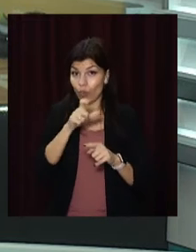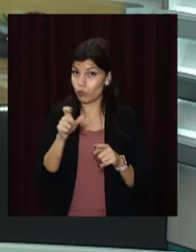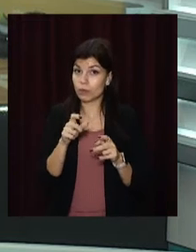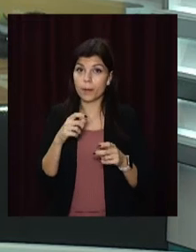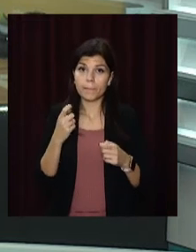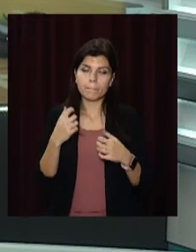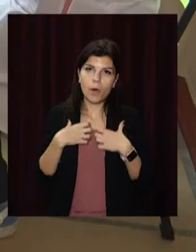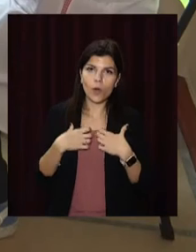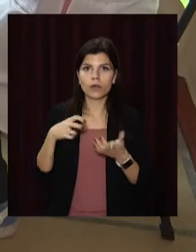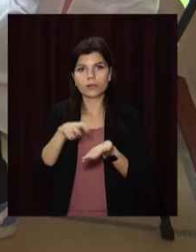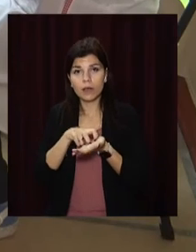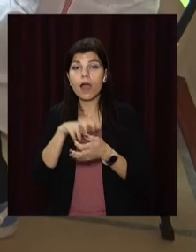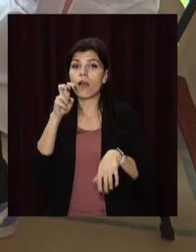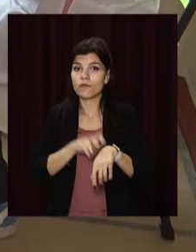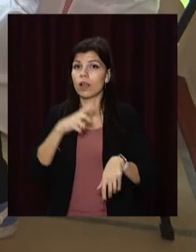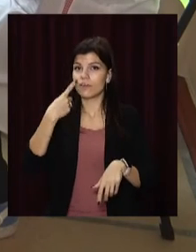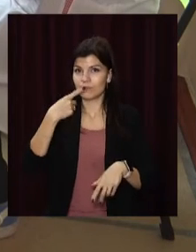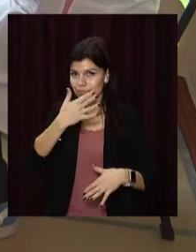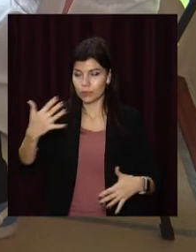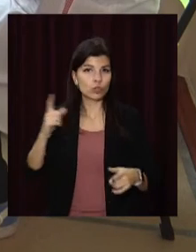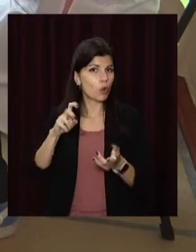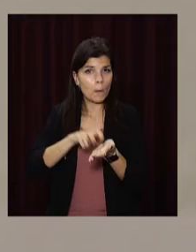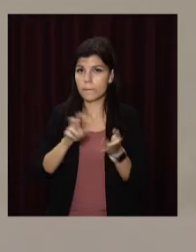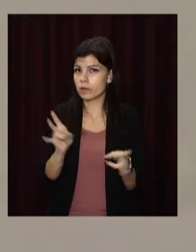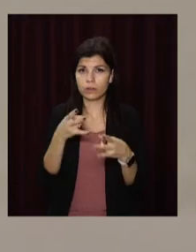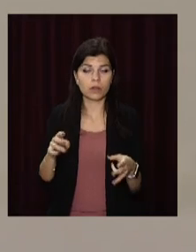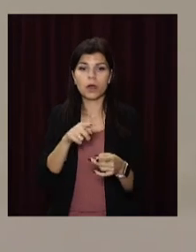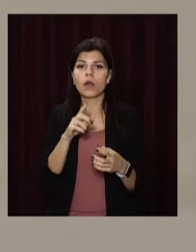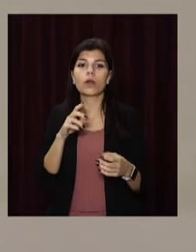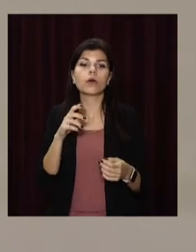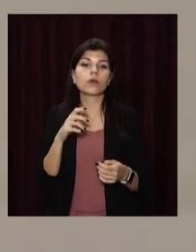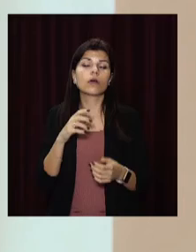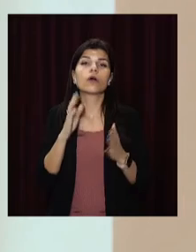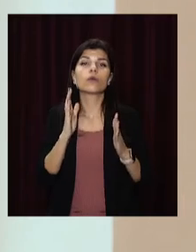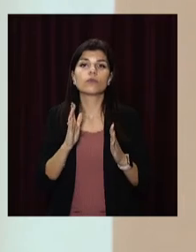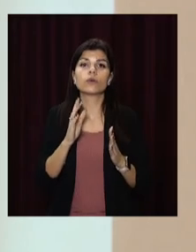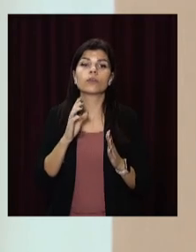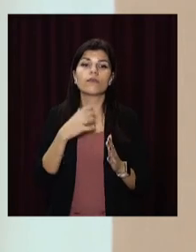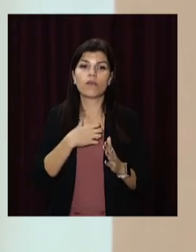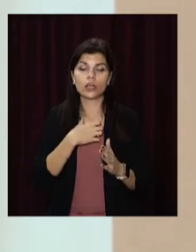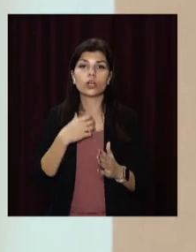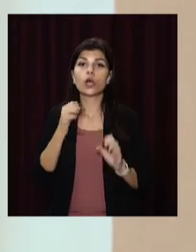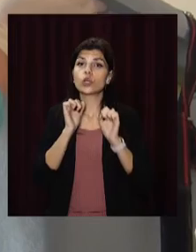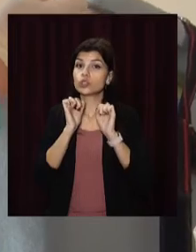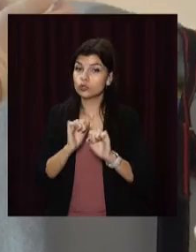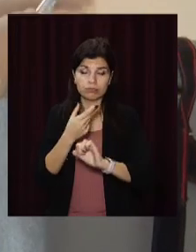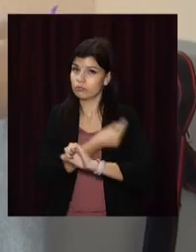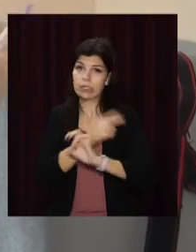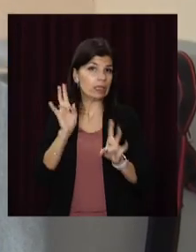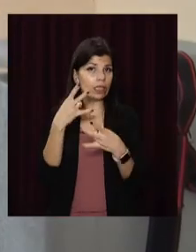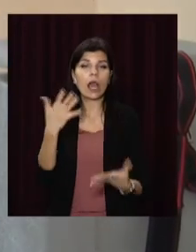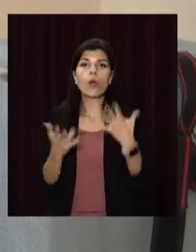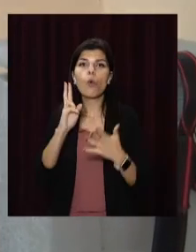Медики наголошують боятися нічого. Протипоказань практично немає. Варто отриматися від щеплення лише тим, хто має